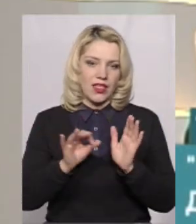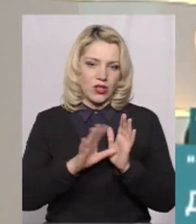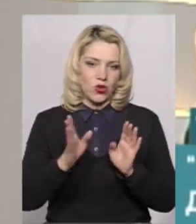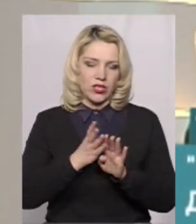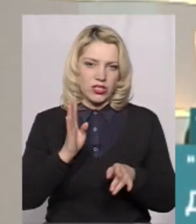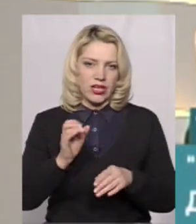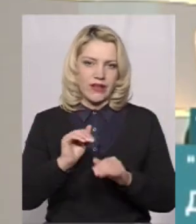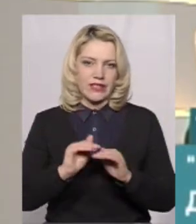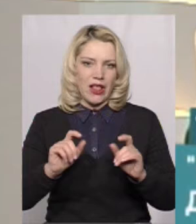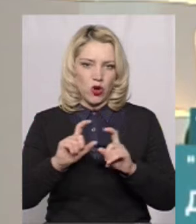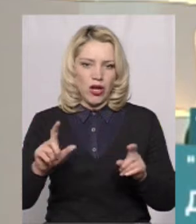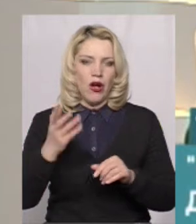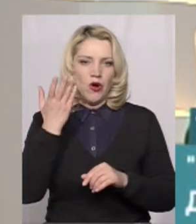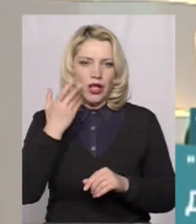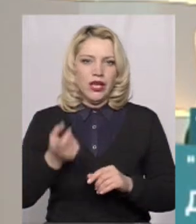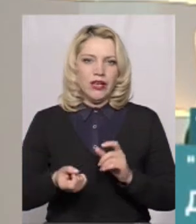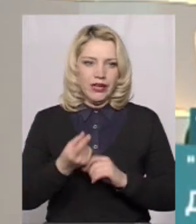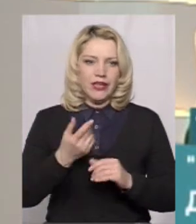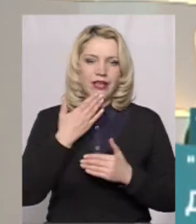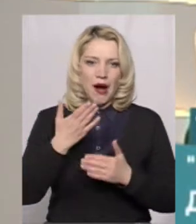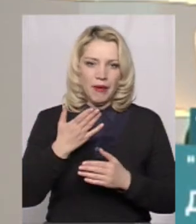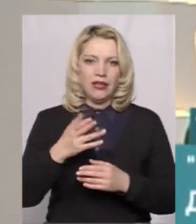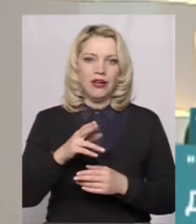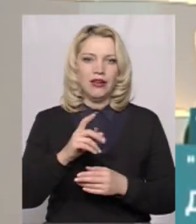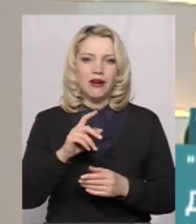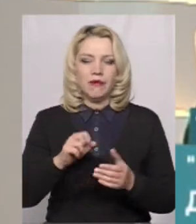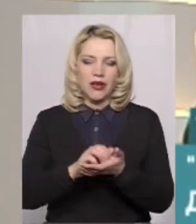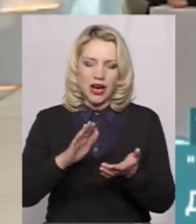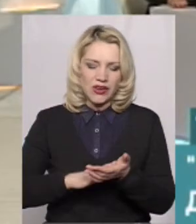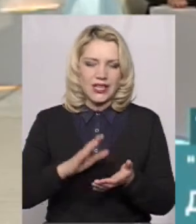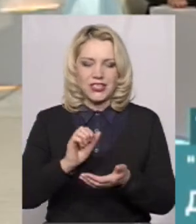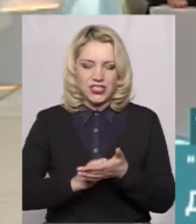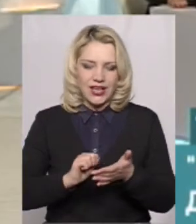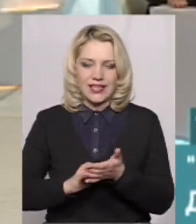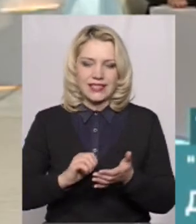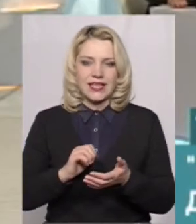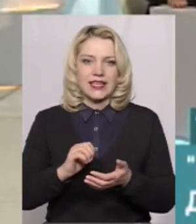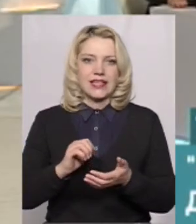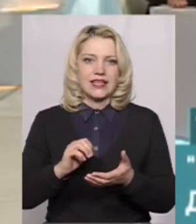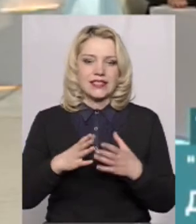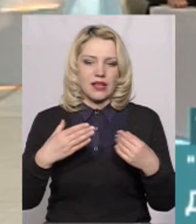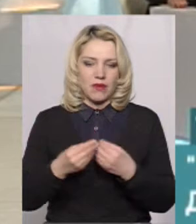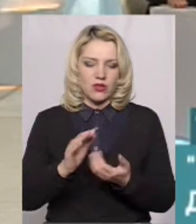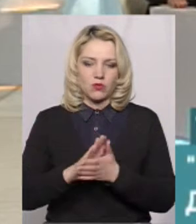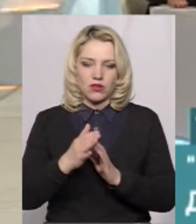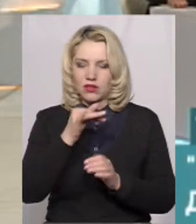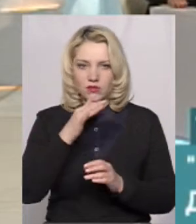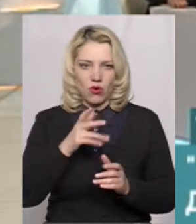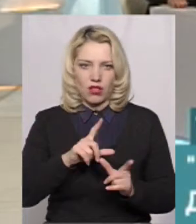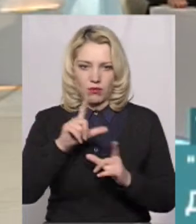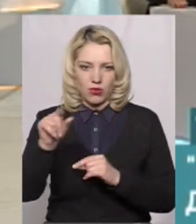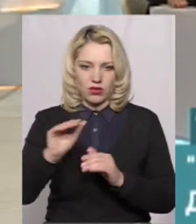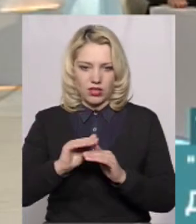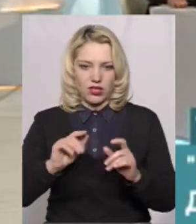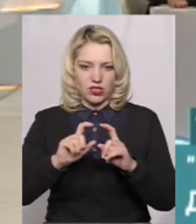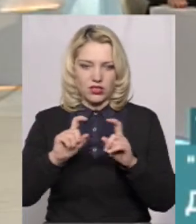в садочок, коли нарешті з'явився запис до зарахування через іменні обставини, не змогла у той самий день під'їхати у садочок, щоб надати документи та там